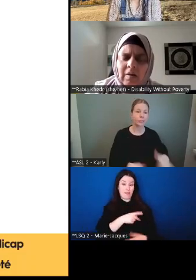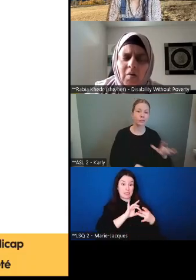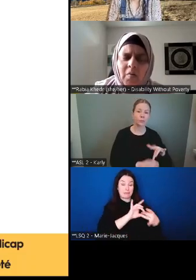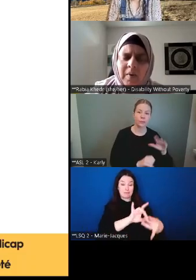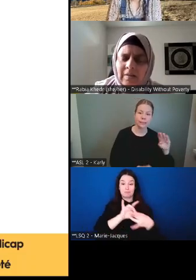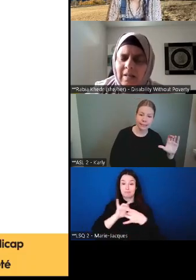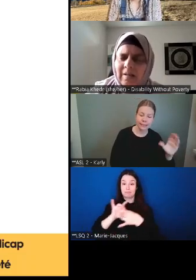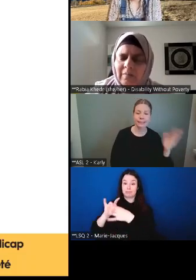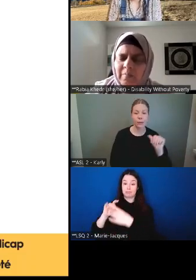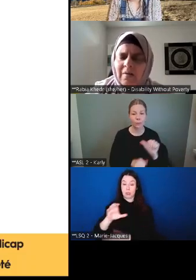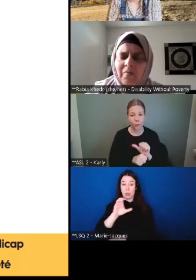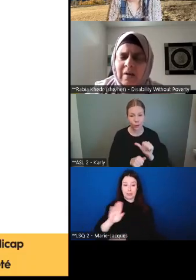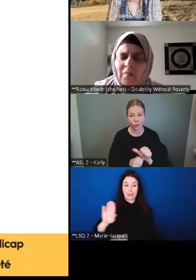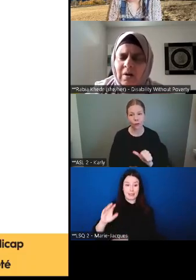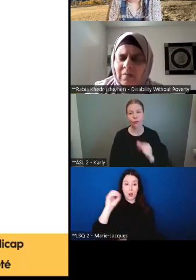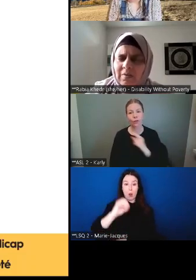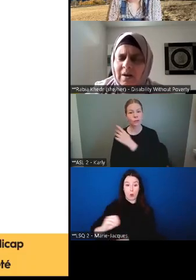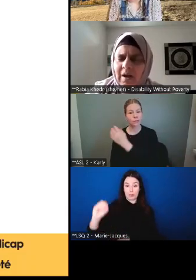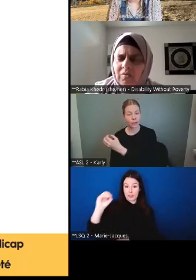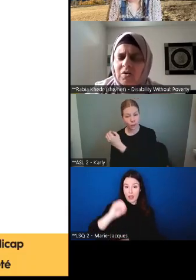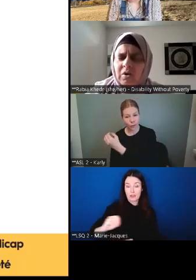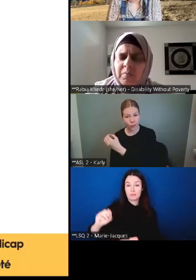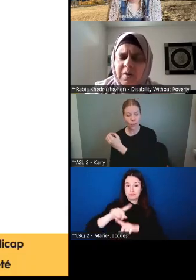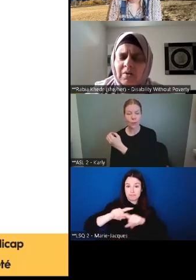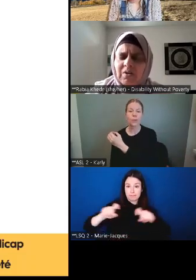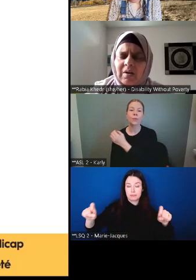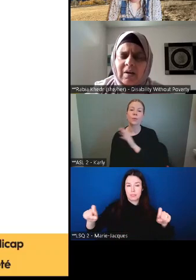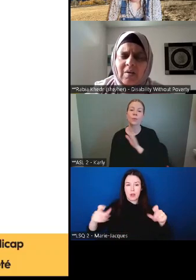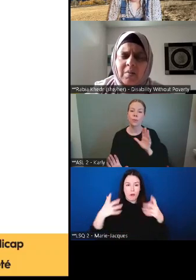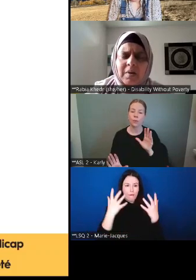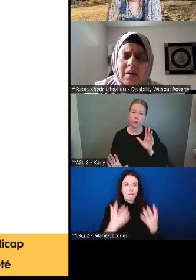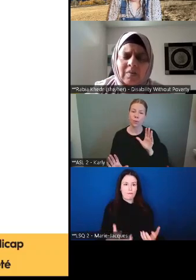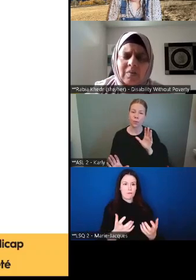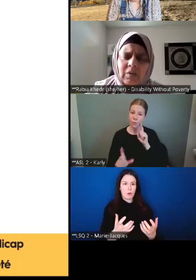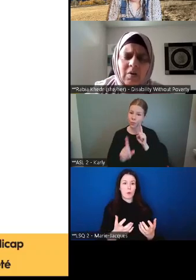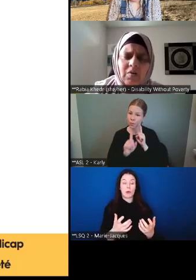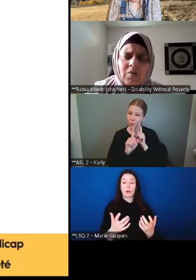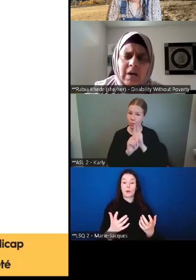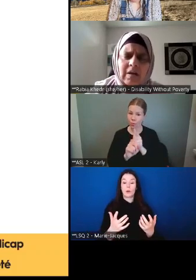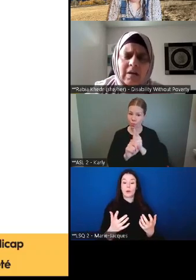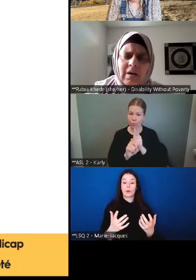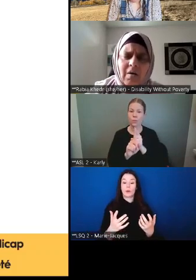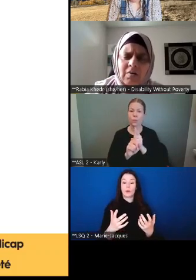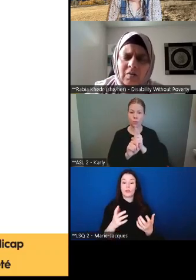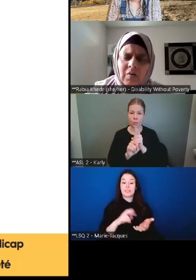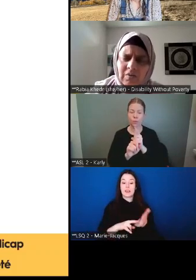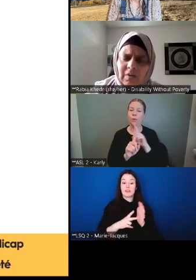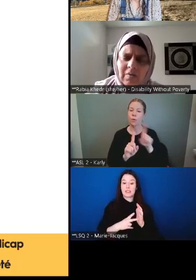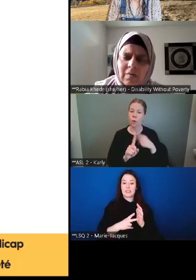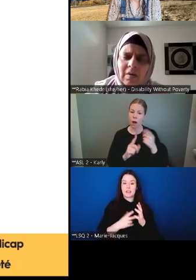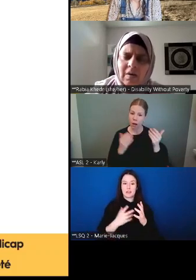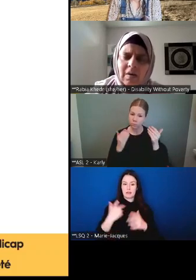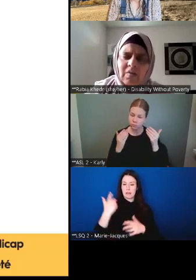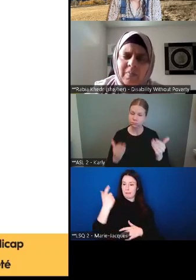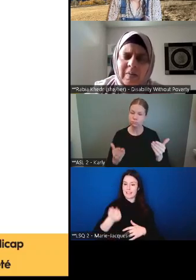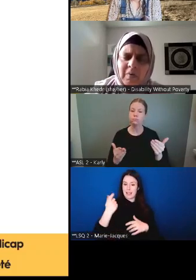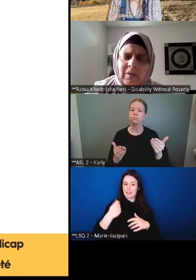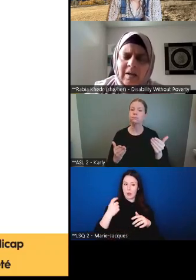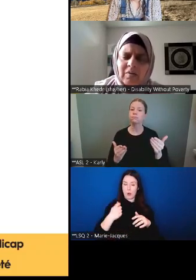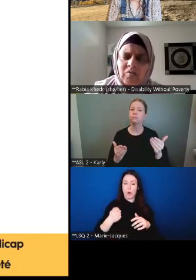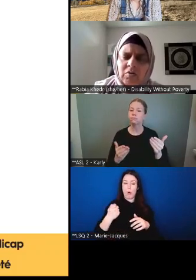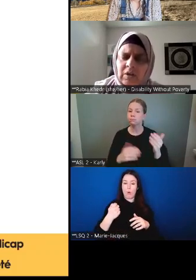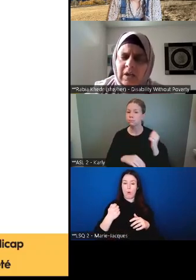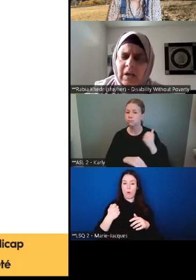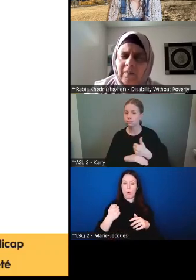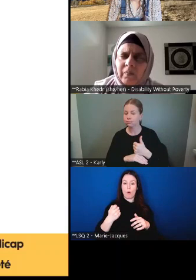Alberta, en Ontario et nous espérons bien que cette prestation est harmonisée avec les prestations